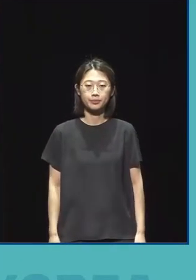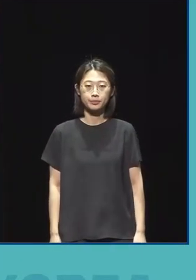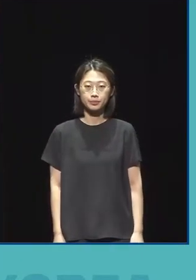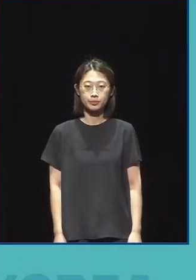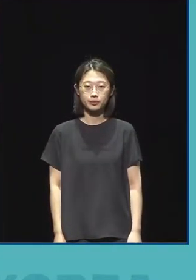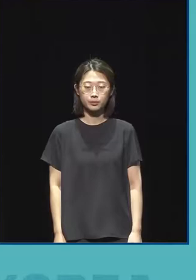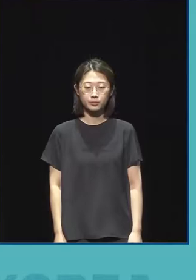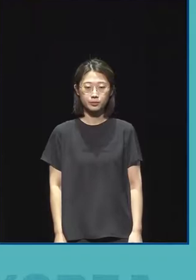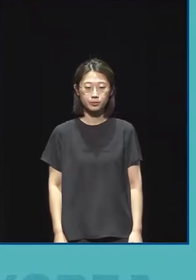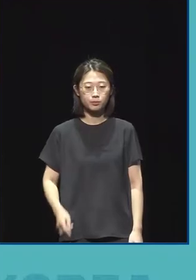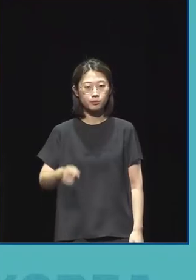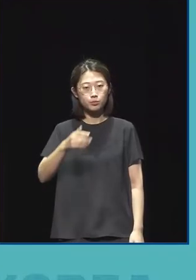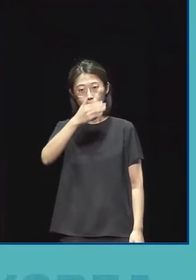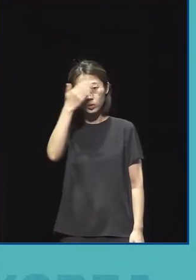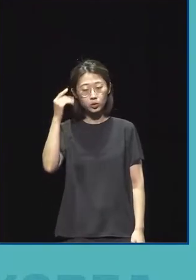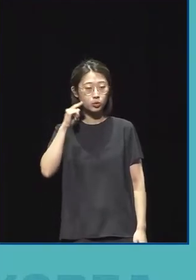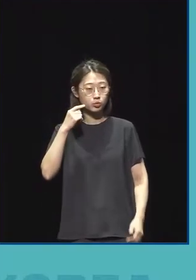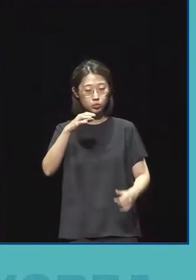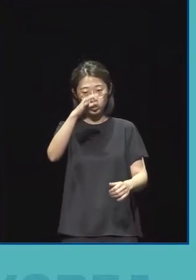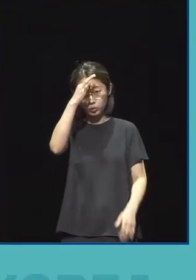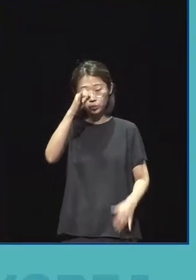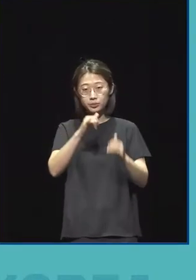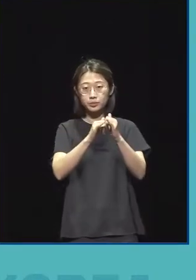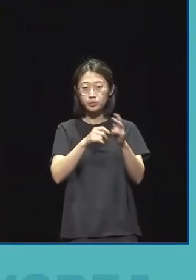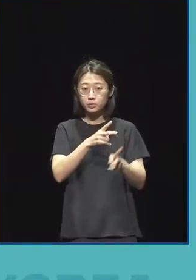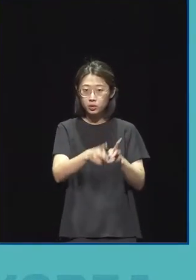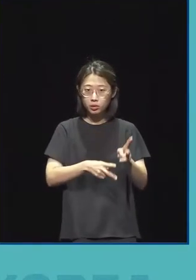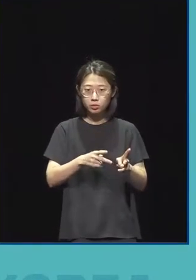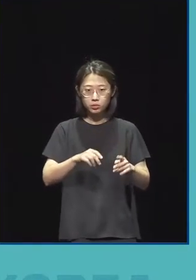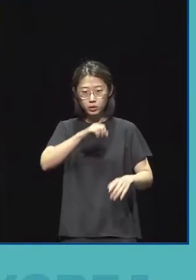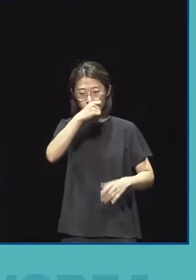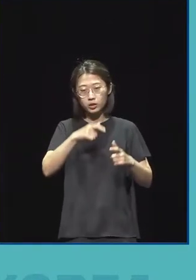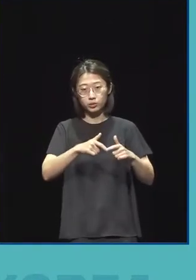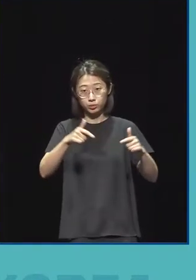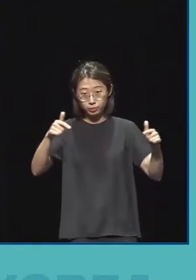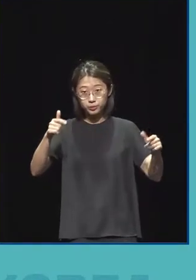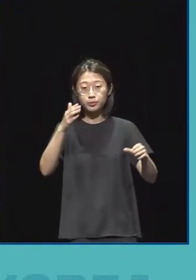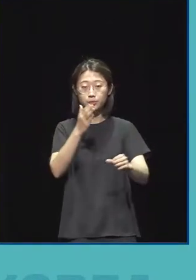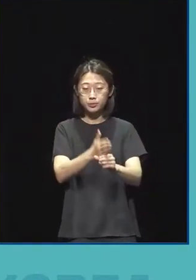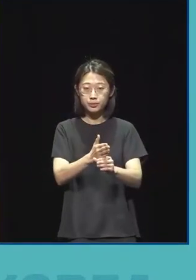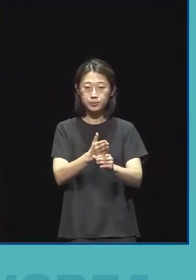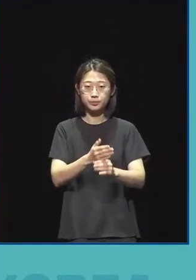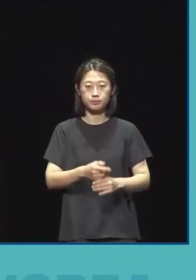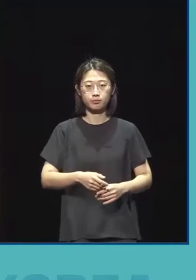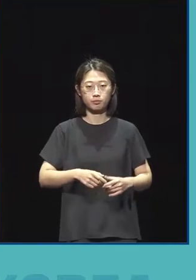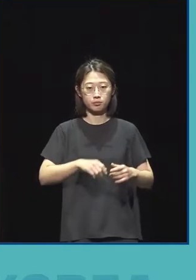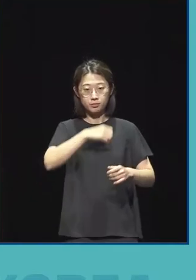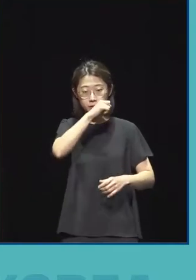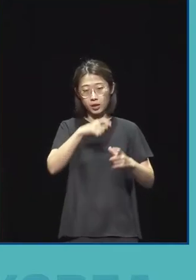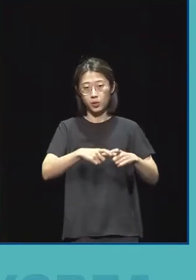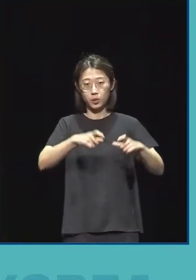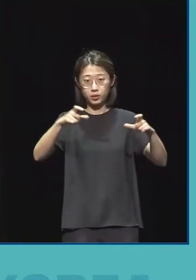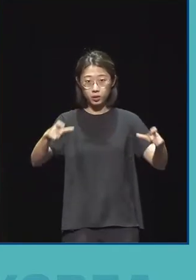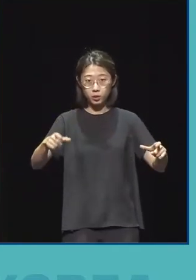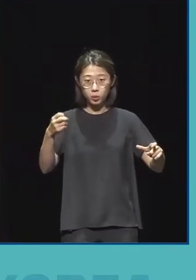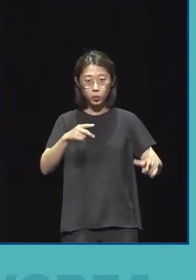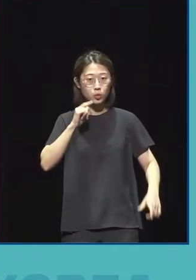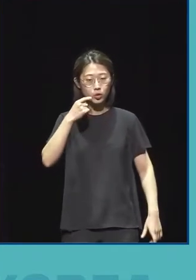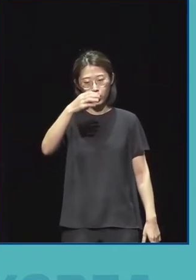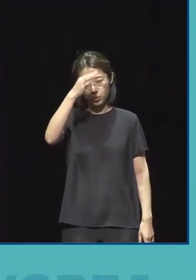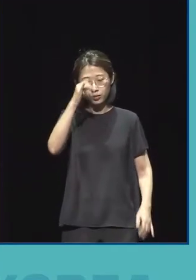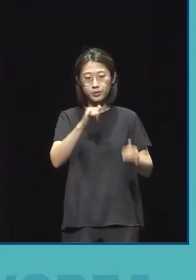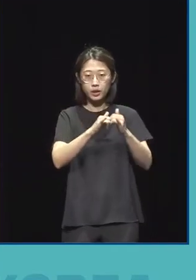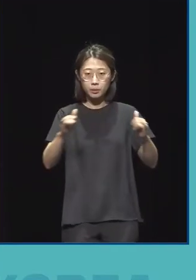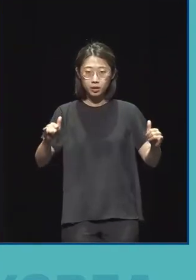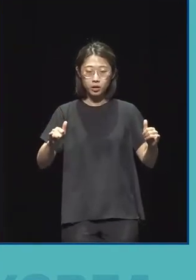저희 청년예술가 사업은 최근에 지속적으로 예산이 확대되고 있고요. 예산 확대와 더불어서 저희가 예술가로서의 성장에